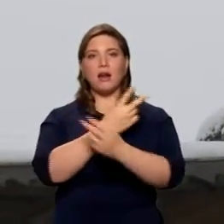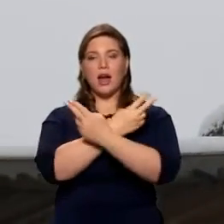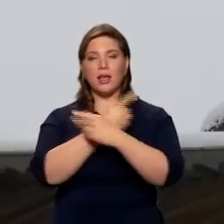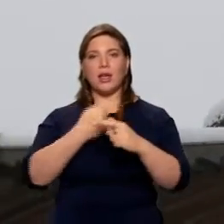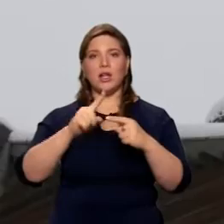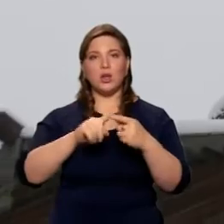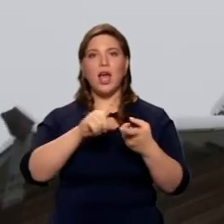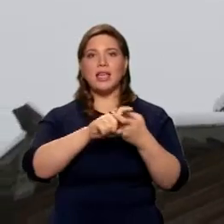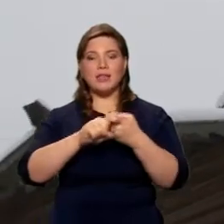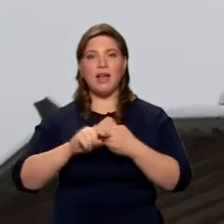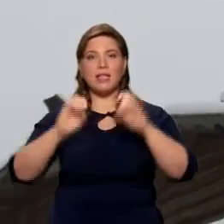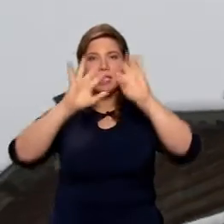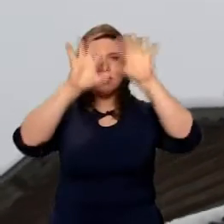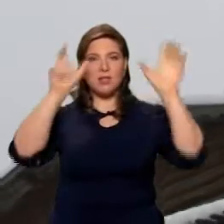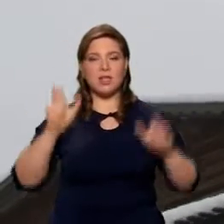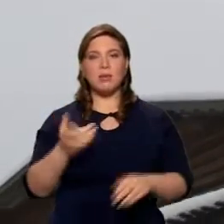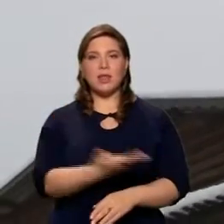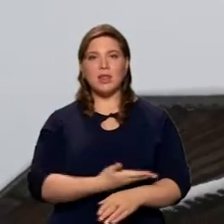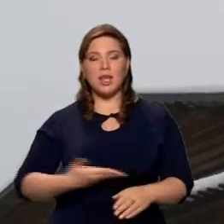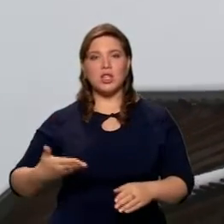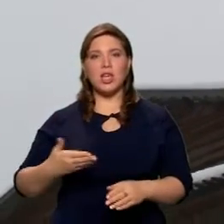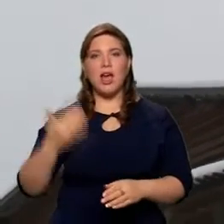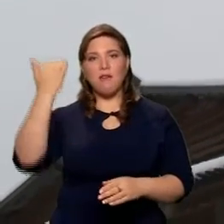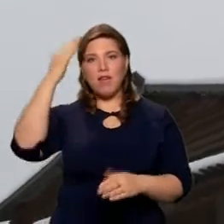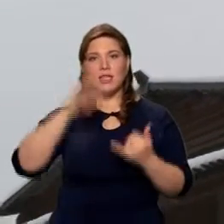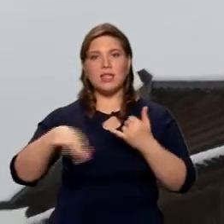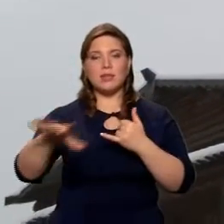посвятителем нашей вятской страны, припалом Трифону Вятским.